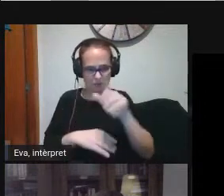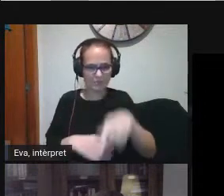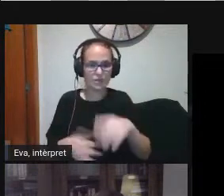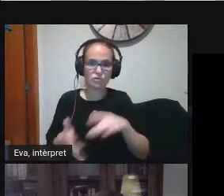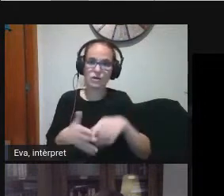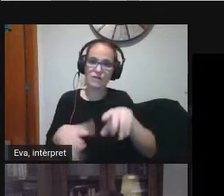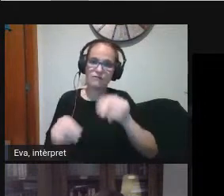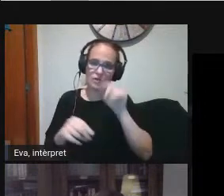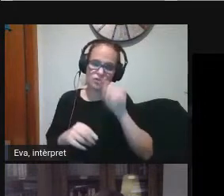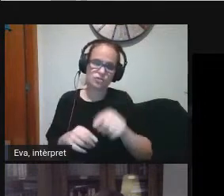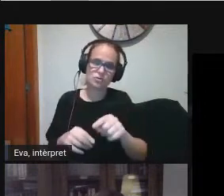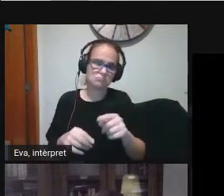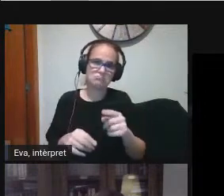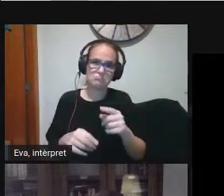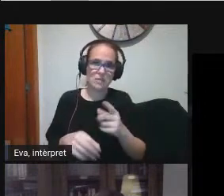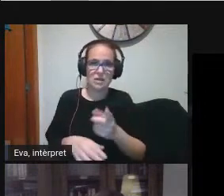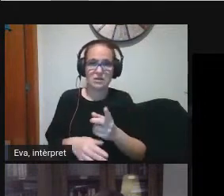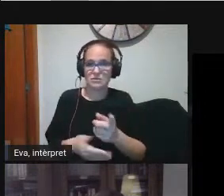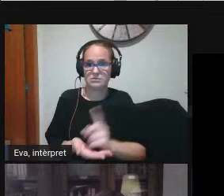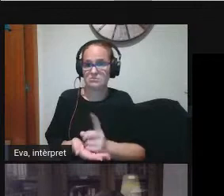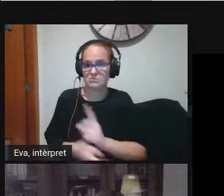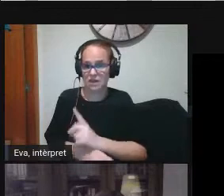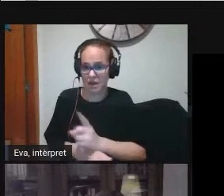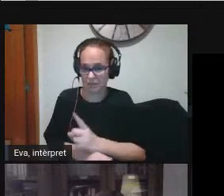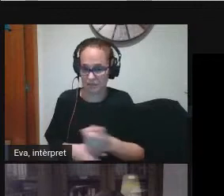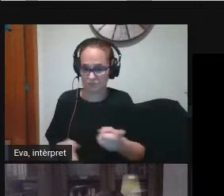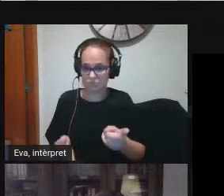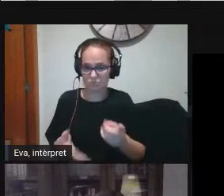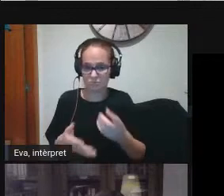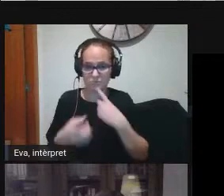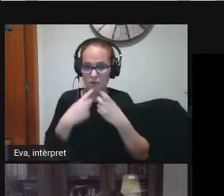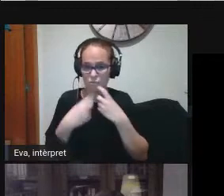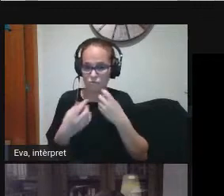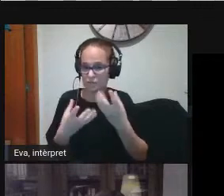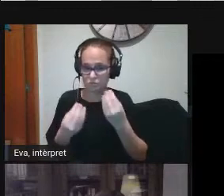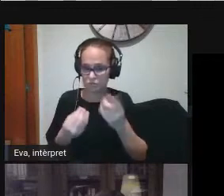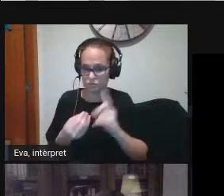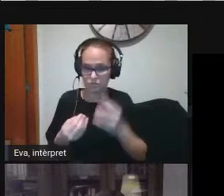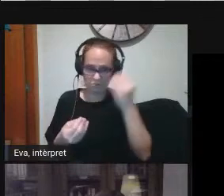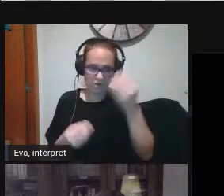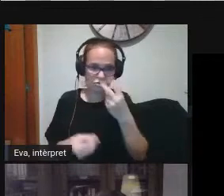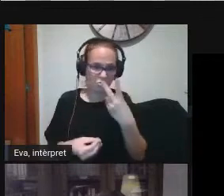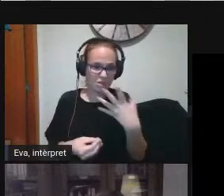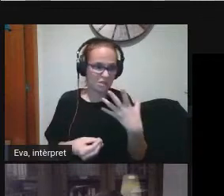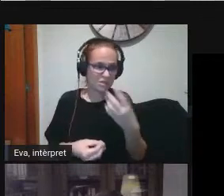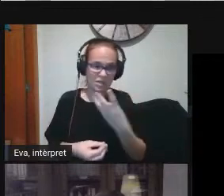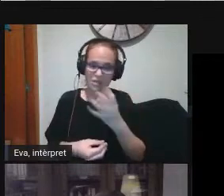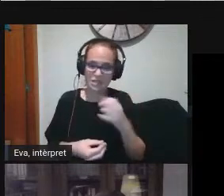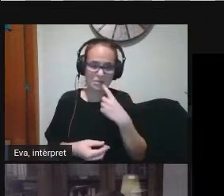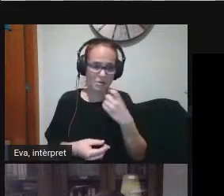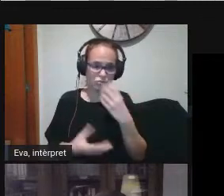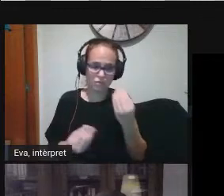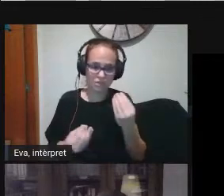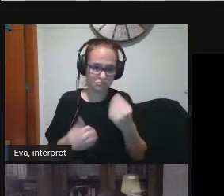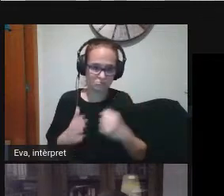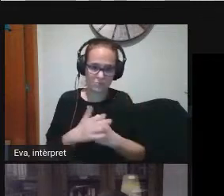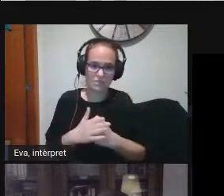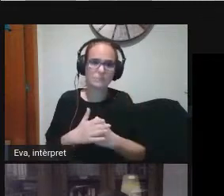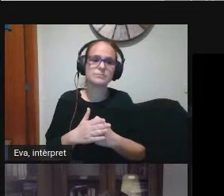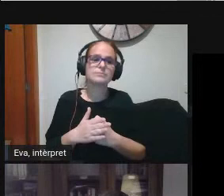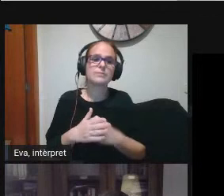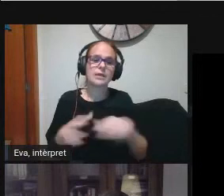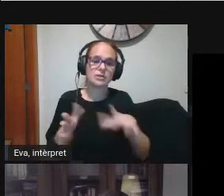no són massa de fet no són massa preguntes jo crec que són més 25-30 preguntes us